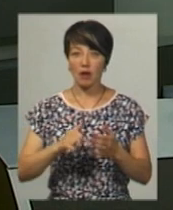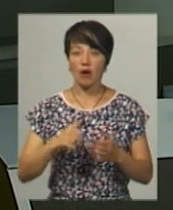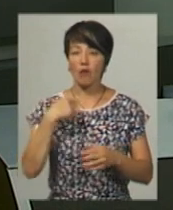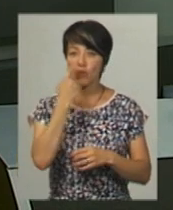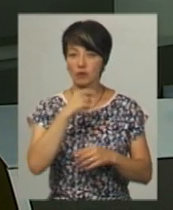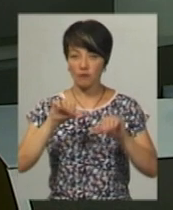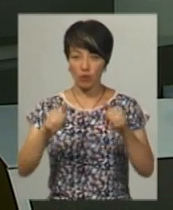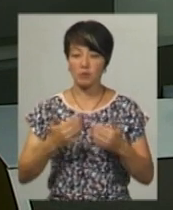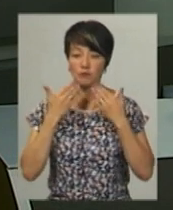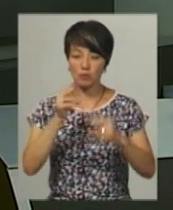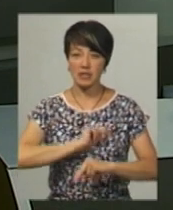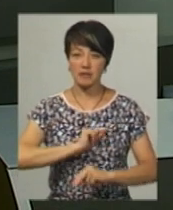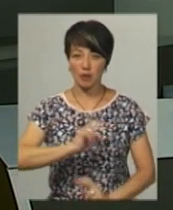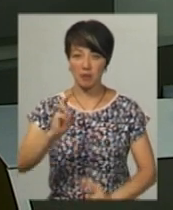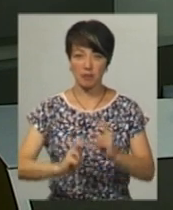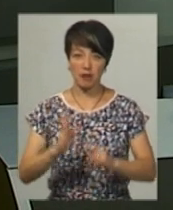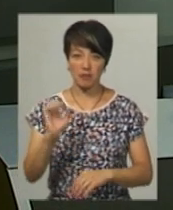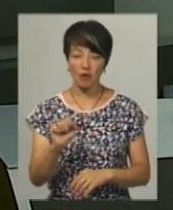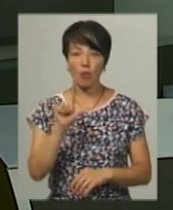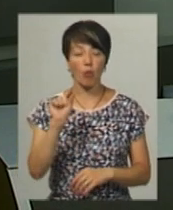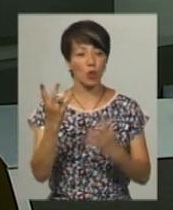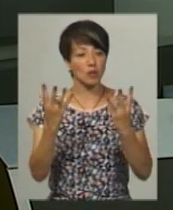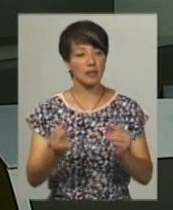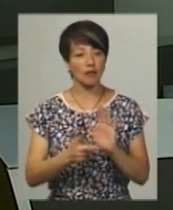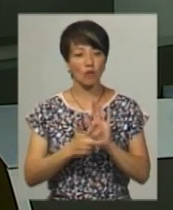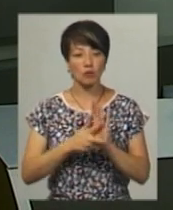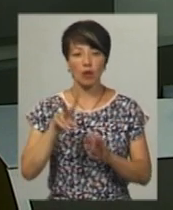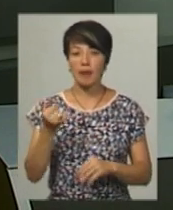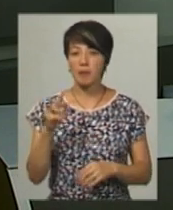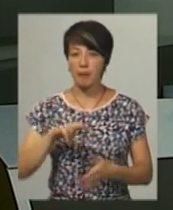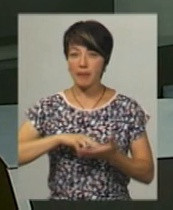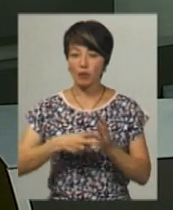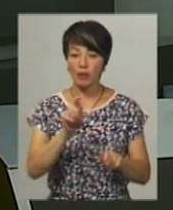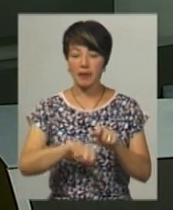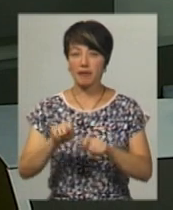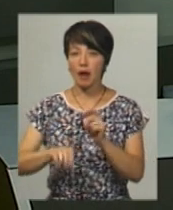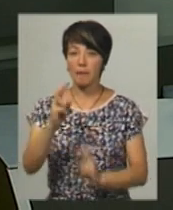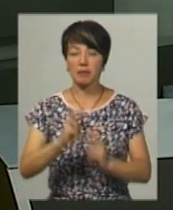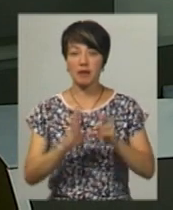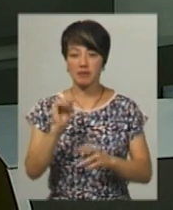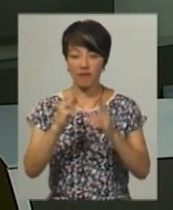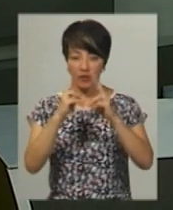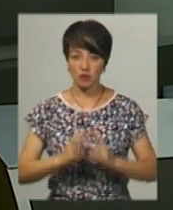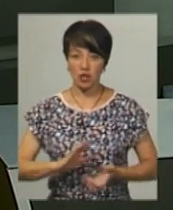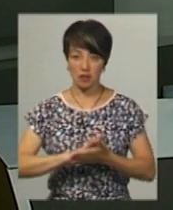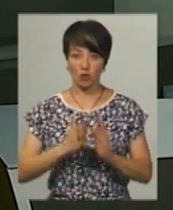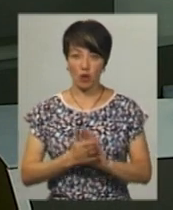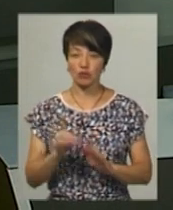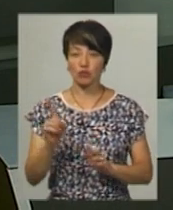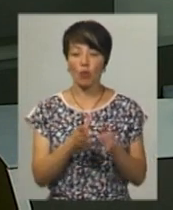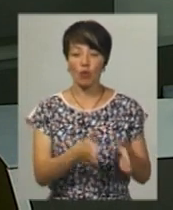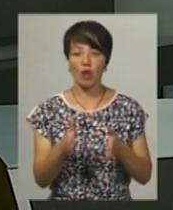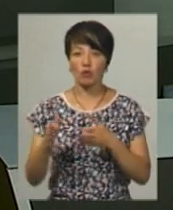усній формі звернулися працівники підприємства. У понеділок, 8 липня, планується перевірка підприємства та вивчення ситуації, аби